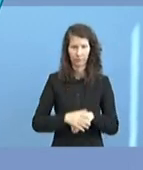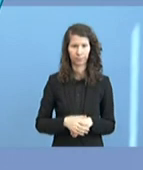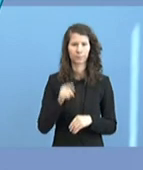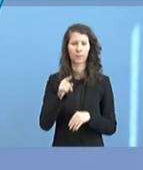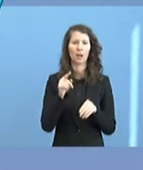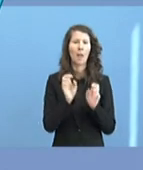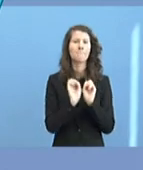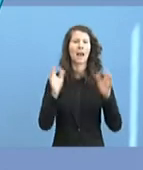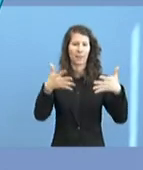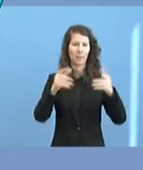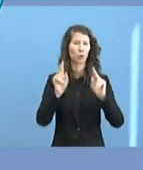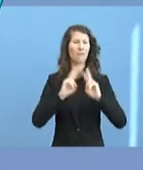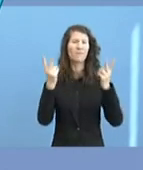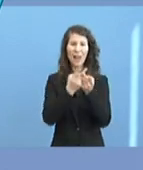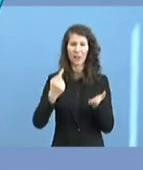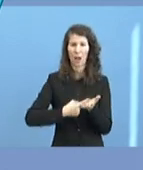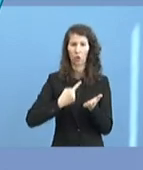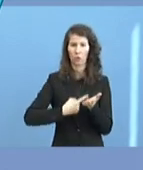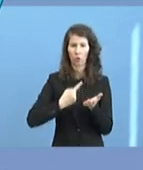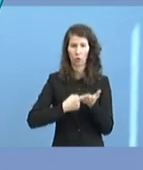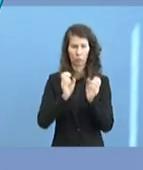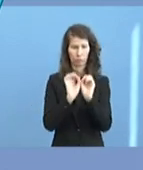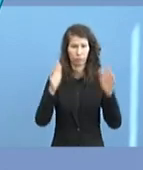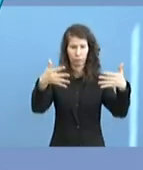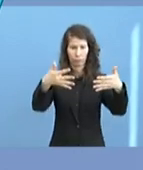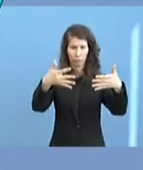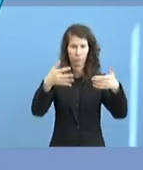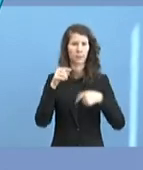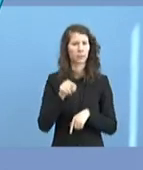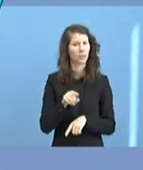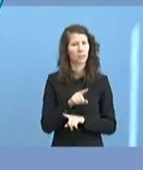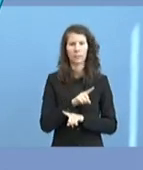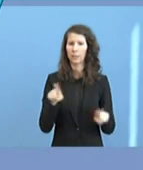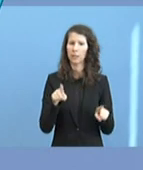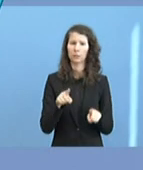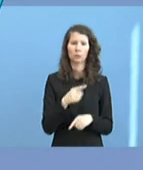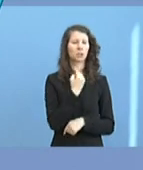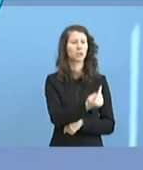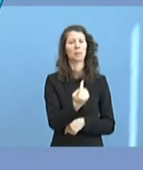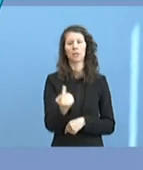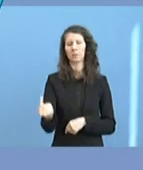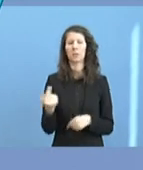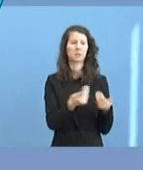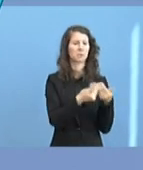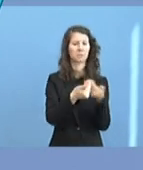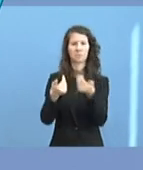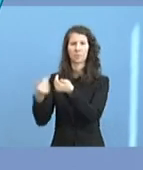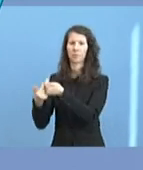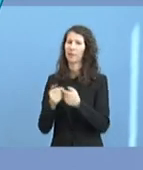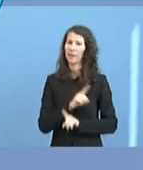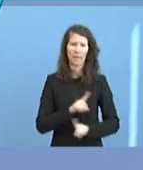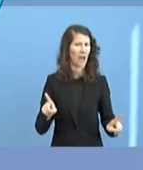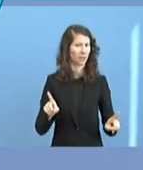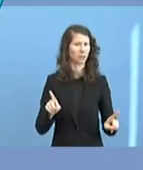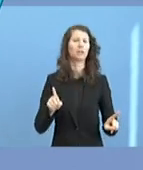Herausforderung tatsächlich nicht im Modus jeder für sich und abgeschottet von den anderen, sondern nur